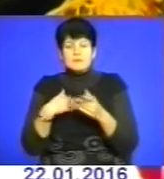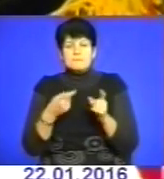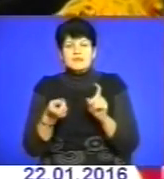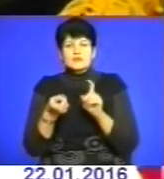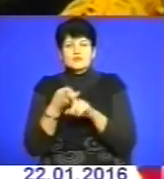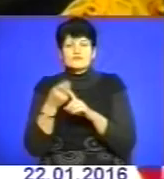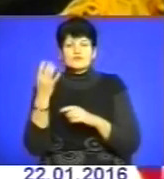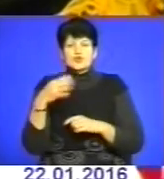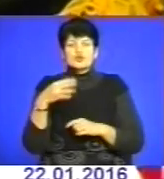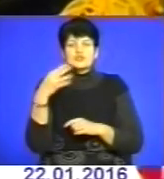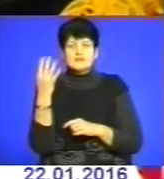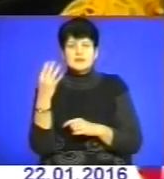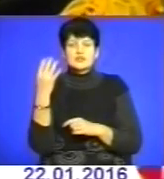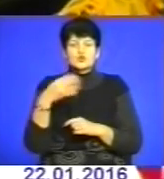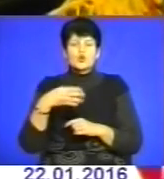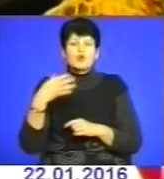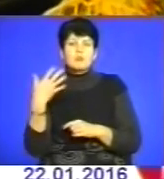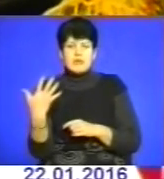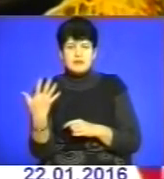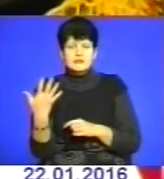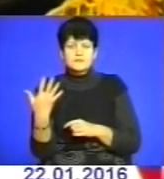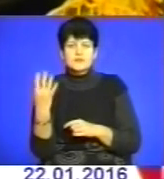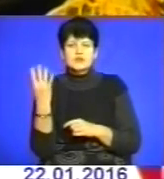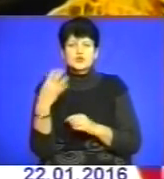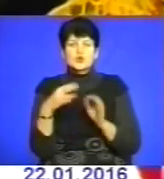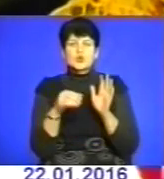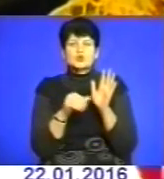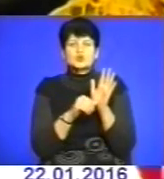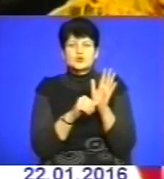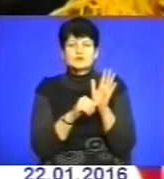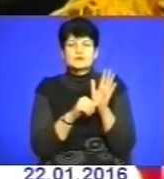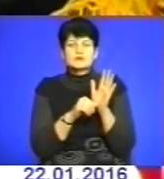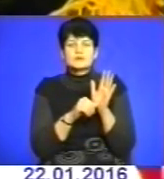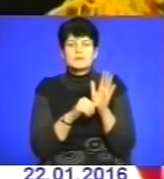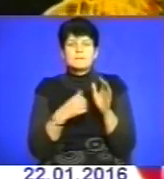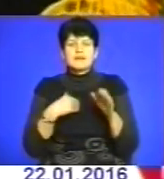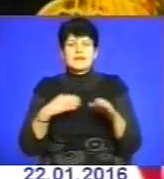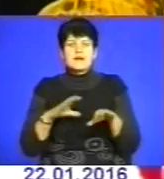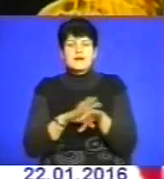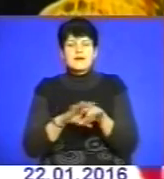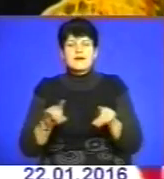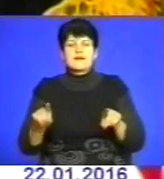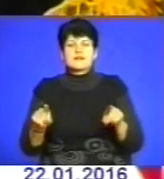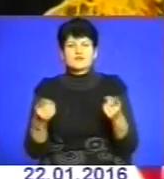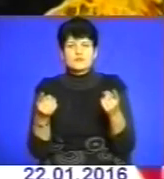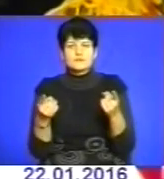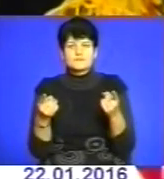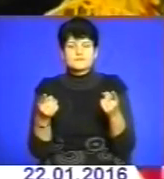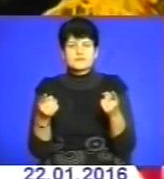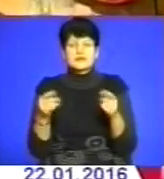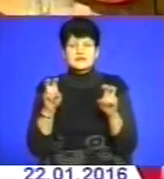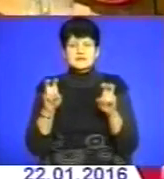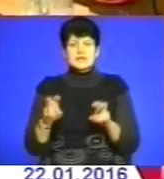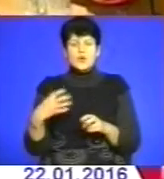так 44-й, 45-й і 46-му не арестували. Сиділа у Львові.